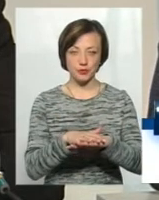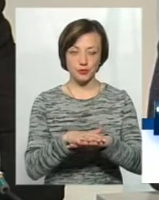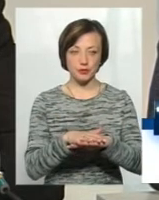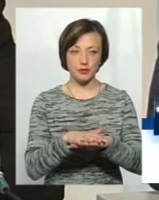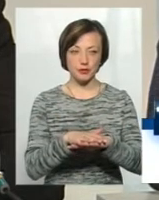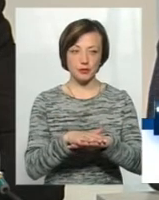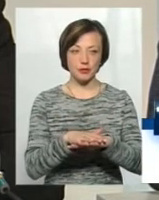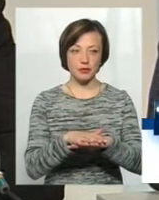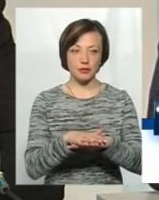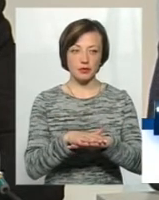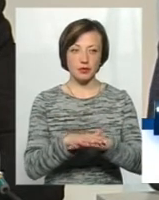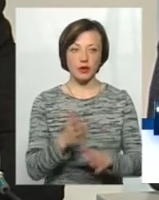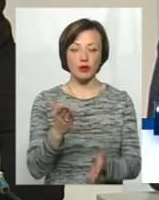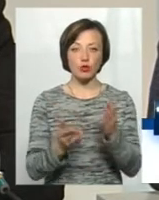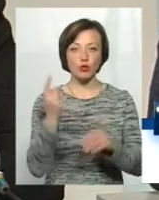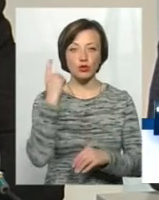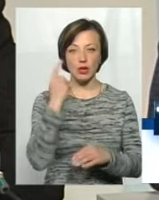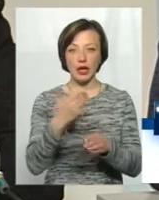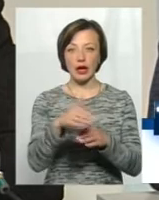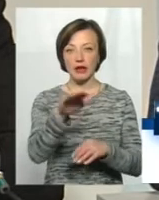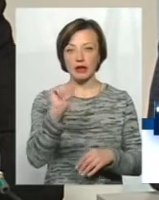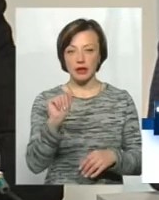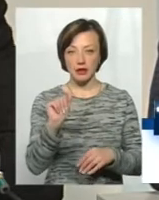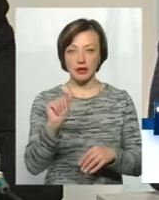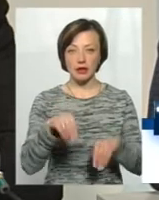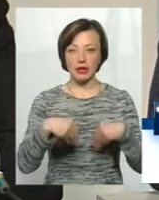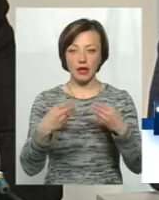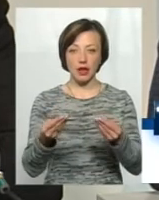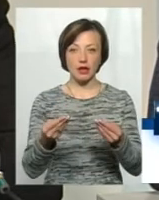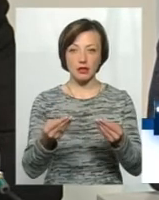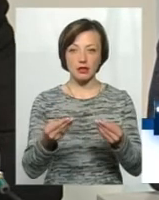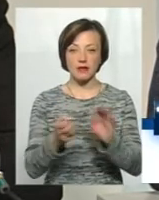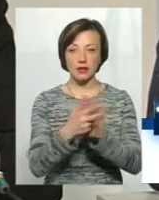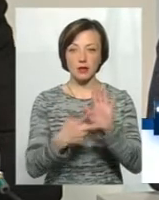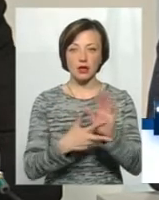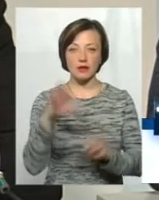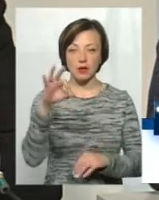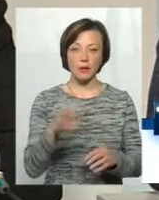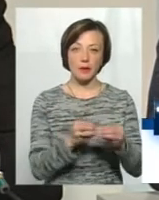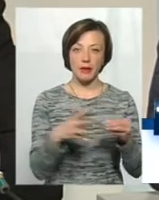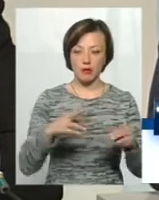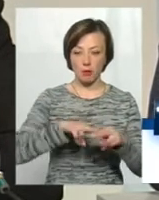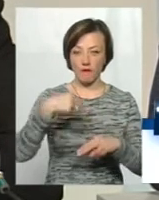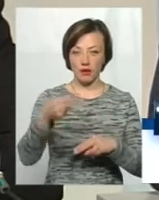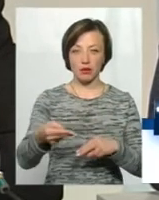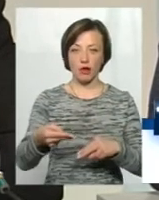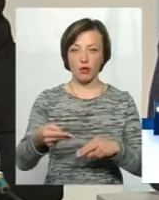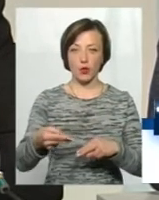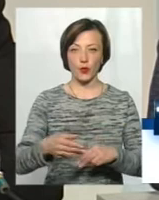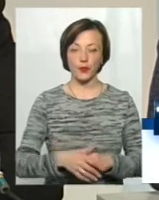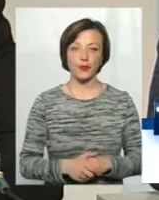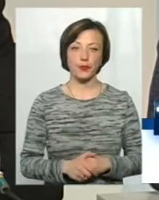от якщо ми почули, кредит надається під 18%, з цих 18% ми 15% повертаємо. То